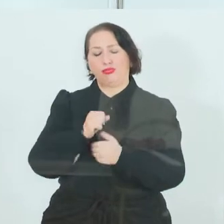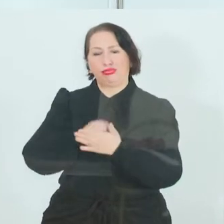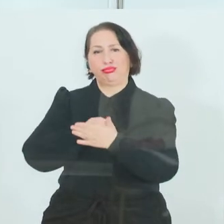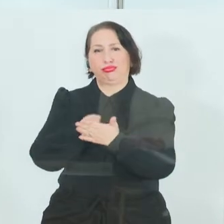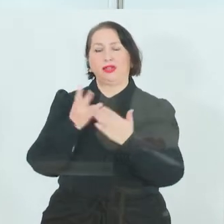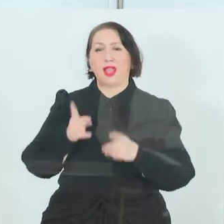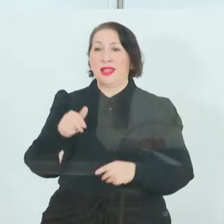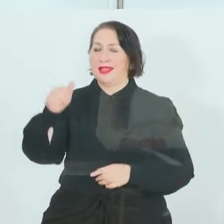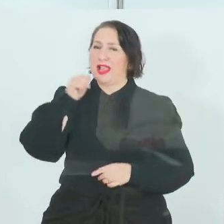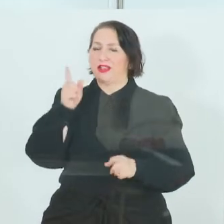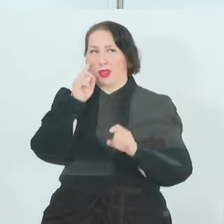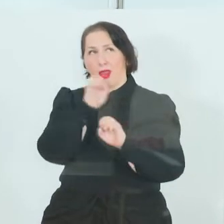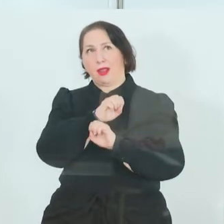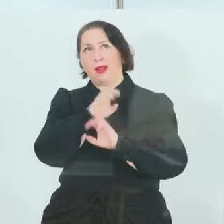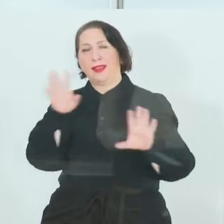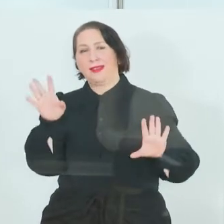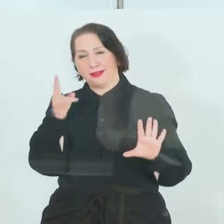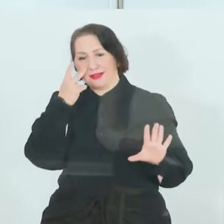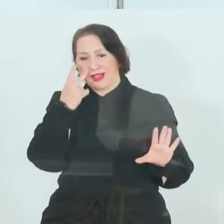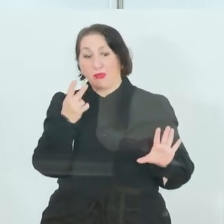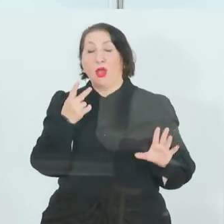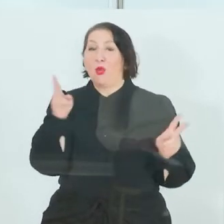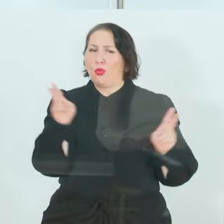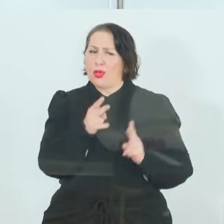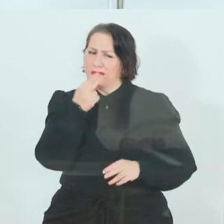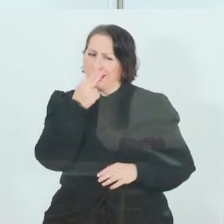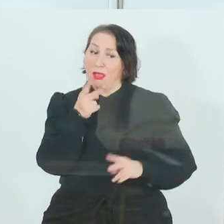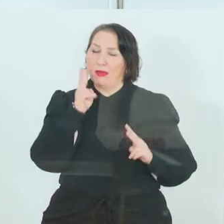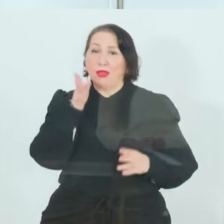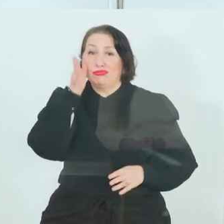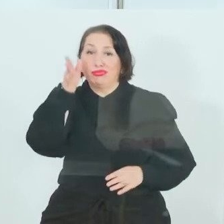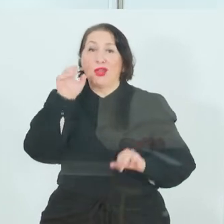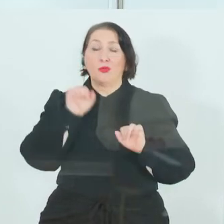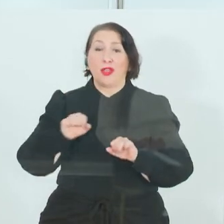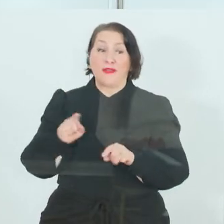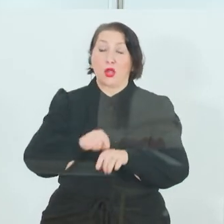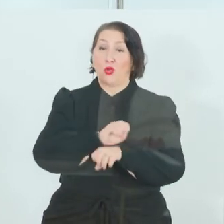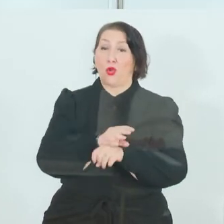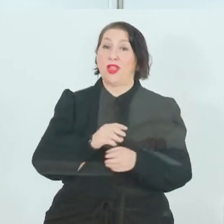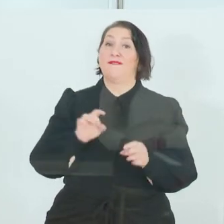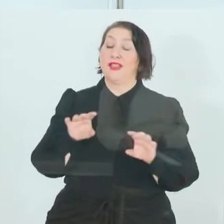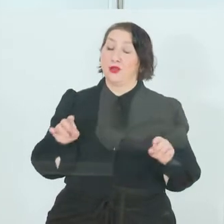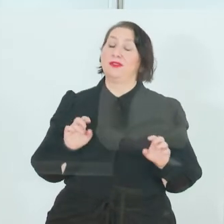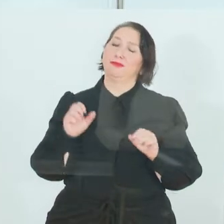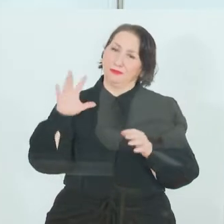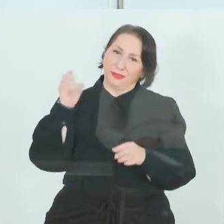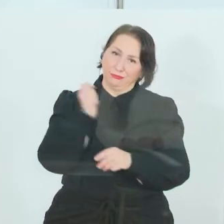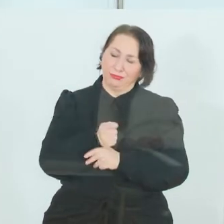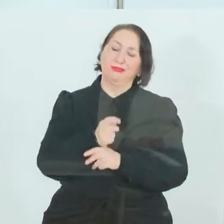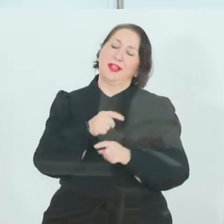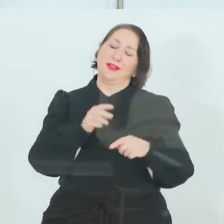war also ein Lichtblick, ein kurzer Einblick von dem, was möglich ist, wenn wir das Coronavirus besiegt haben. Herzlichen Dank.